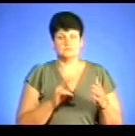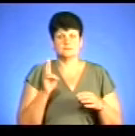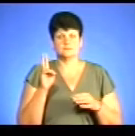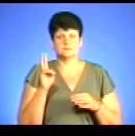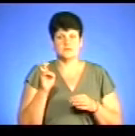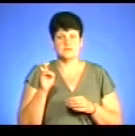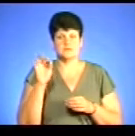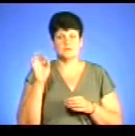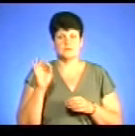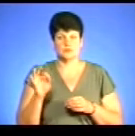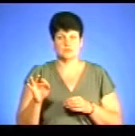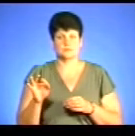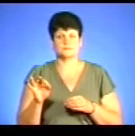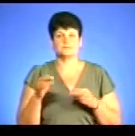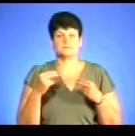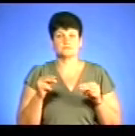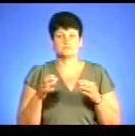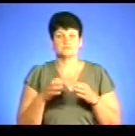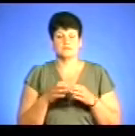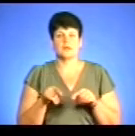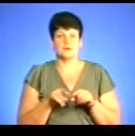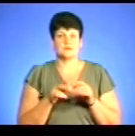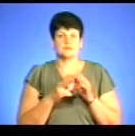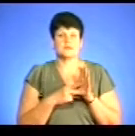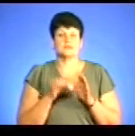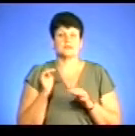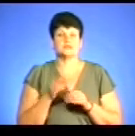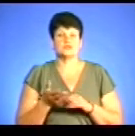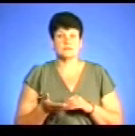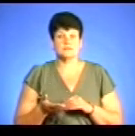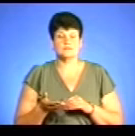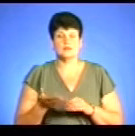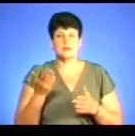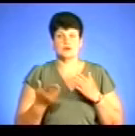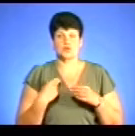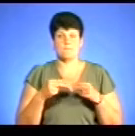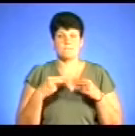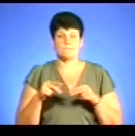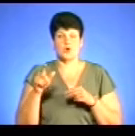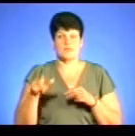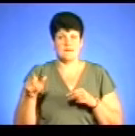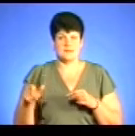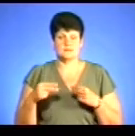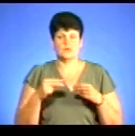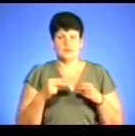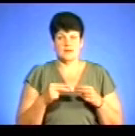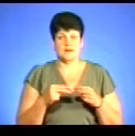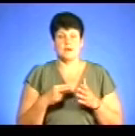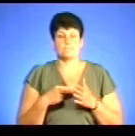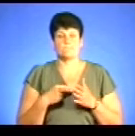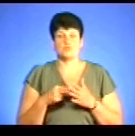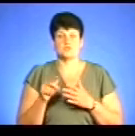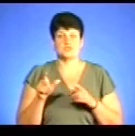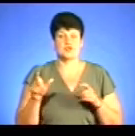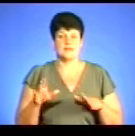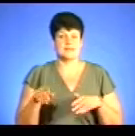% отриманої партії або реалізованої товару, але не менше також 17 тисяч. Тобто, власне, якщо продавець реалізує продукцію, але постачальник її надав